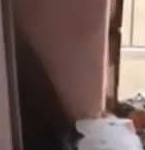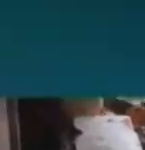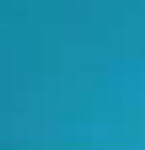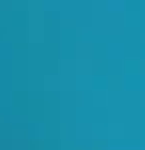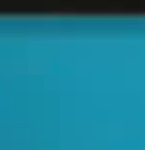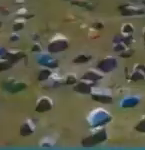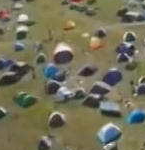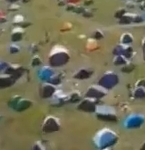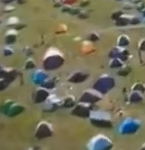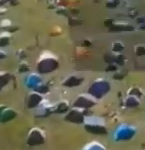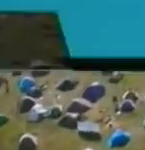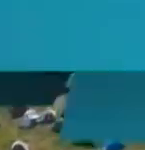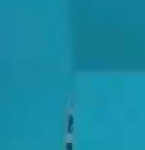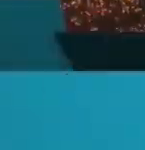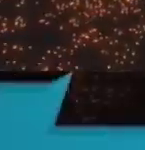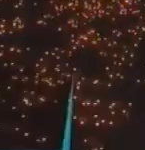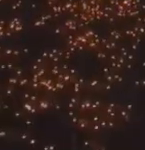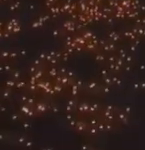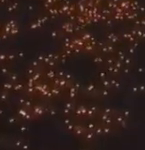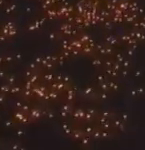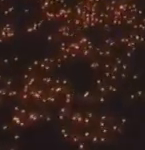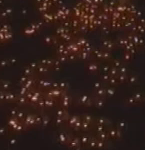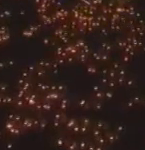Назар Сарабун